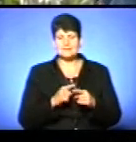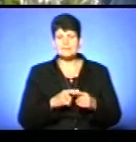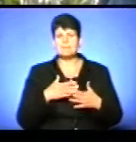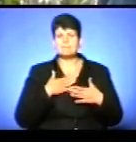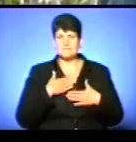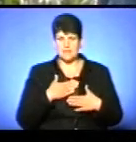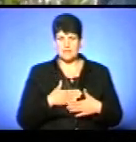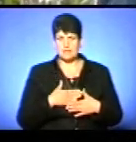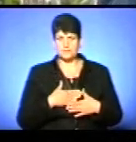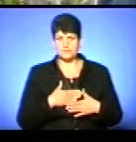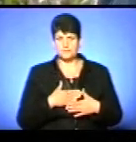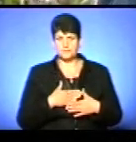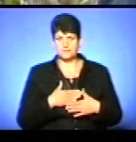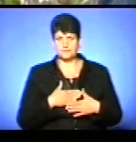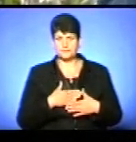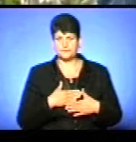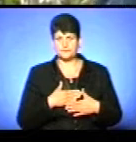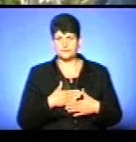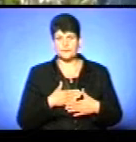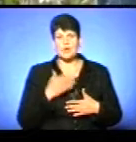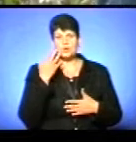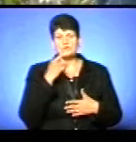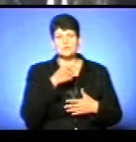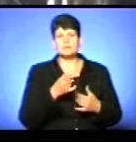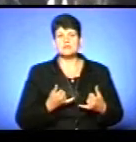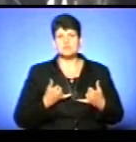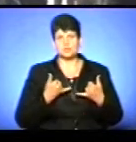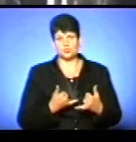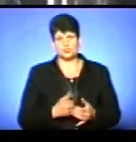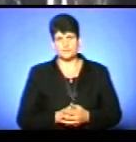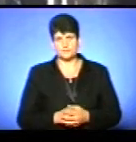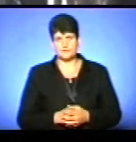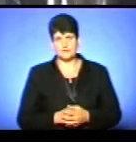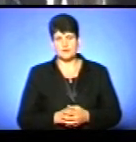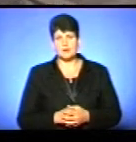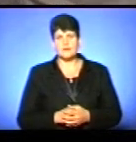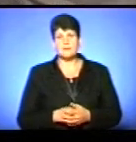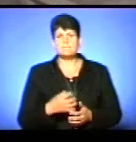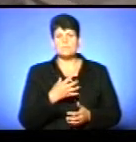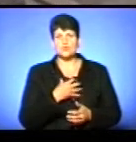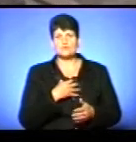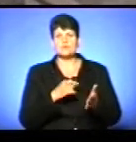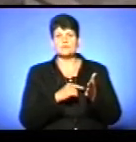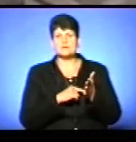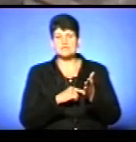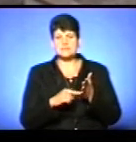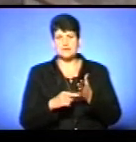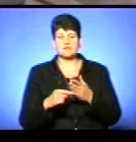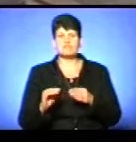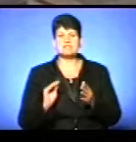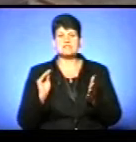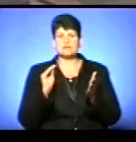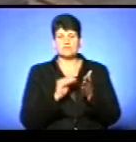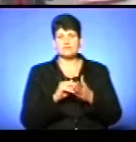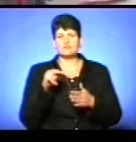тебе шанують, коли ти живий. Бронзові відзнаки на алеї зірок у Тернополі вперше встановили в 2011